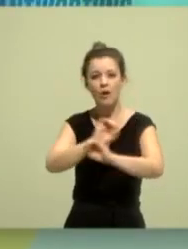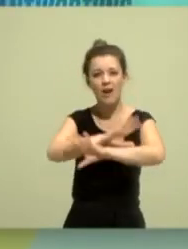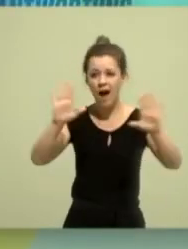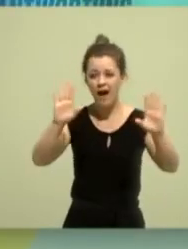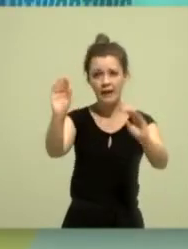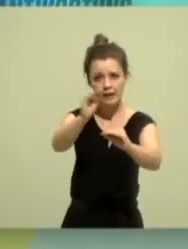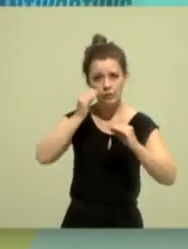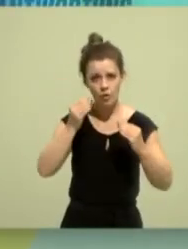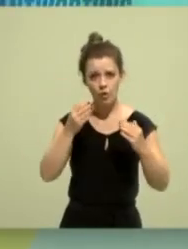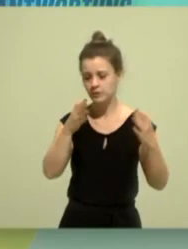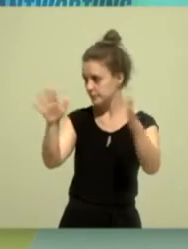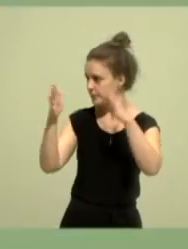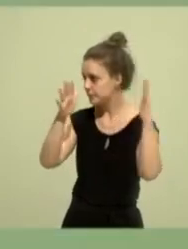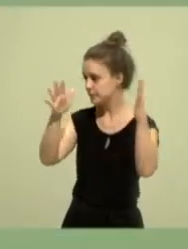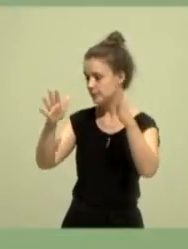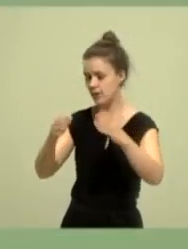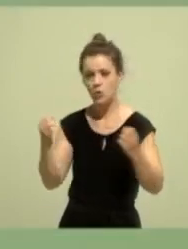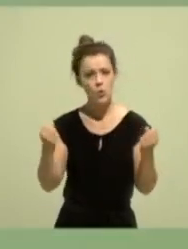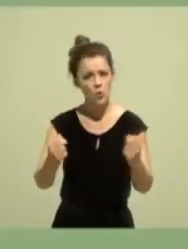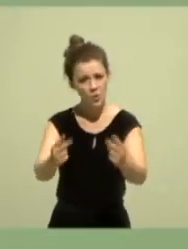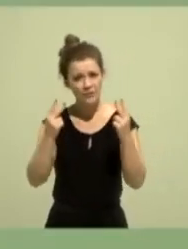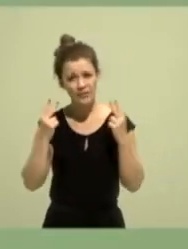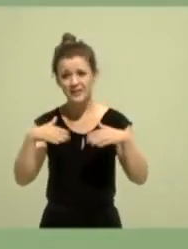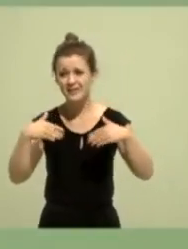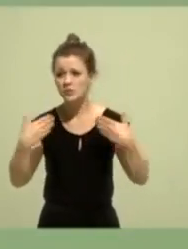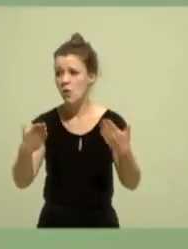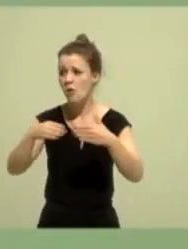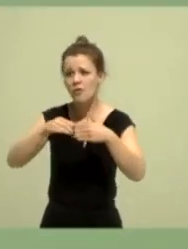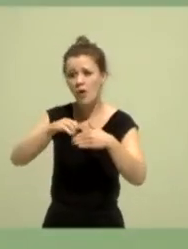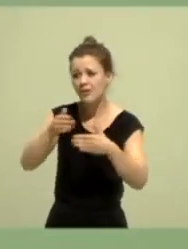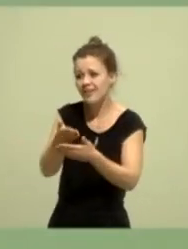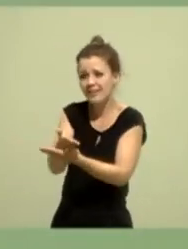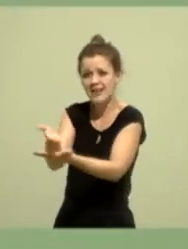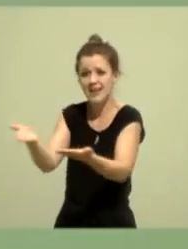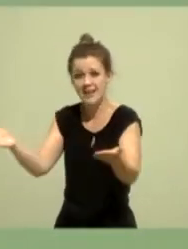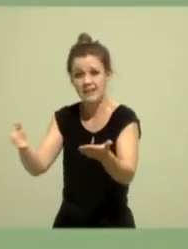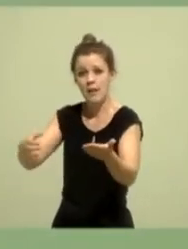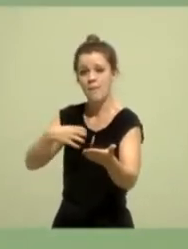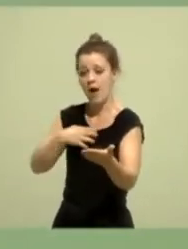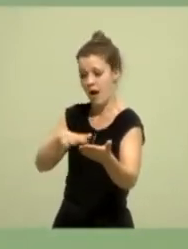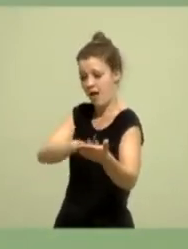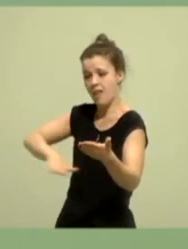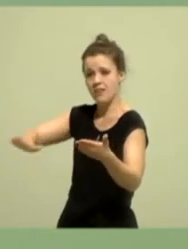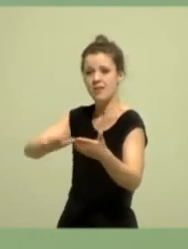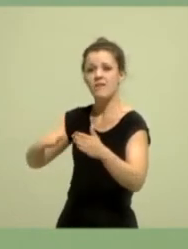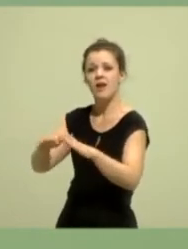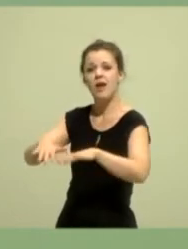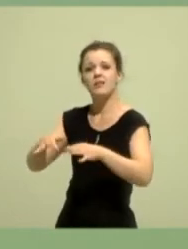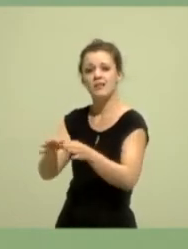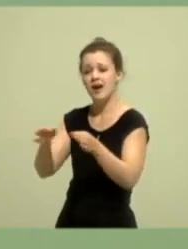Ganz besonders wichtig ist es auch, dass wir unsere FreundInnen der Bayerischen Landtagsfraktion dabei unterstützen, dass der